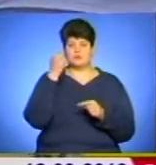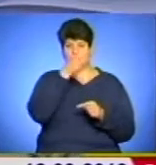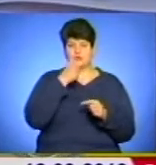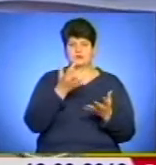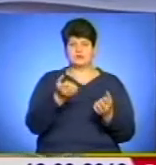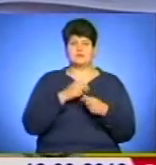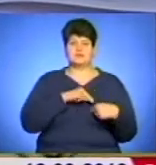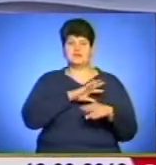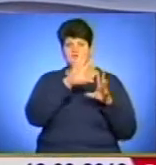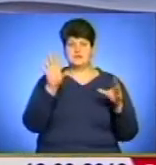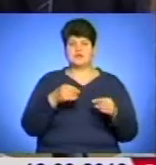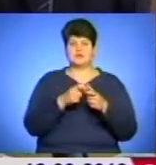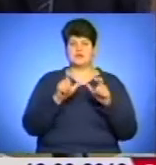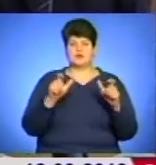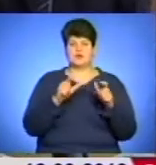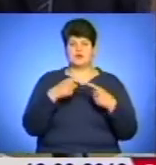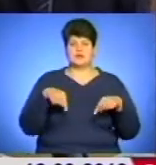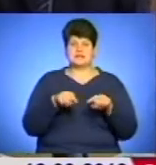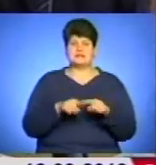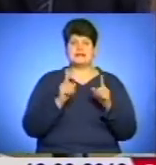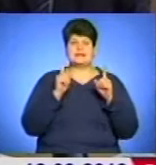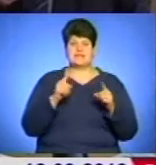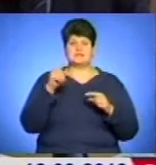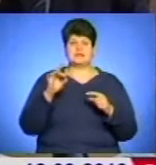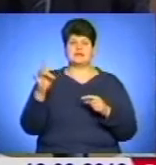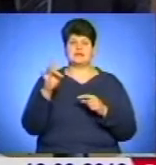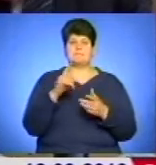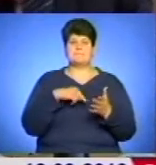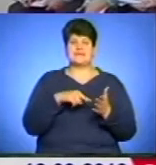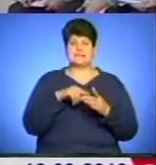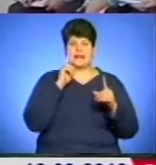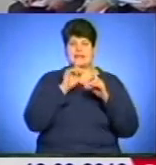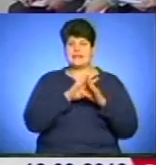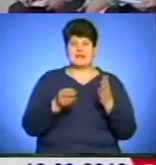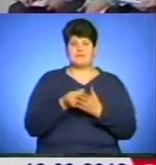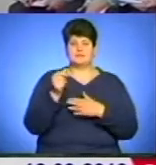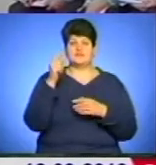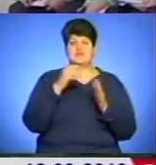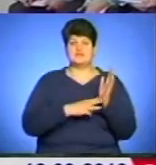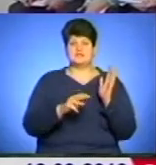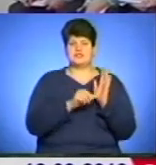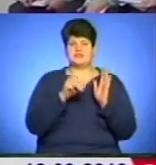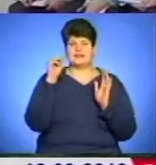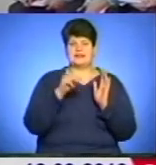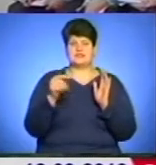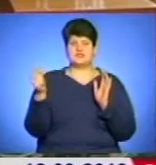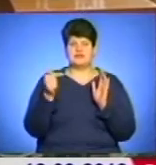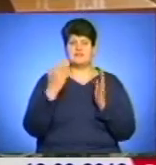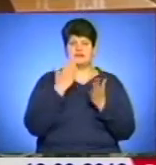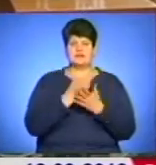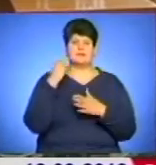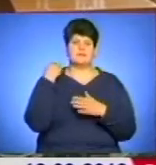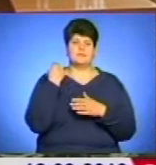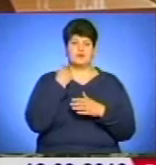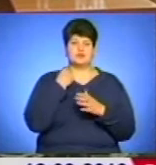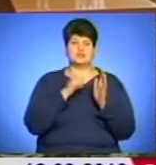усіх установ та організацій. Лише у Збаразькій міськраді не виплачено 86 тисяч гривень. Також є заборговані 64